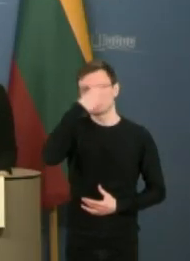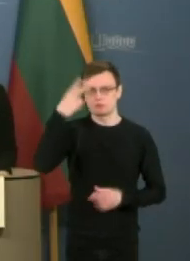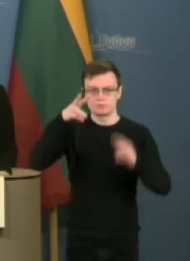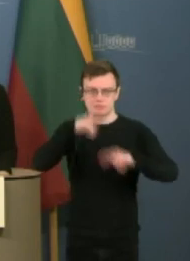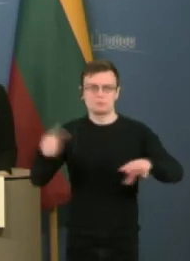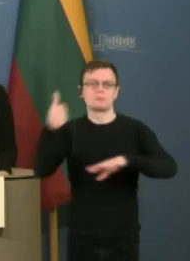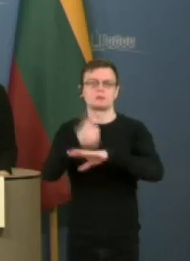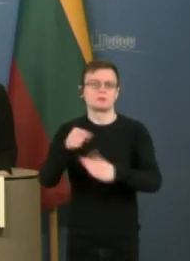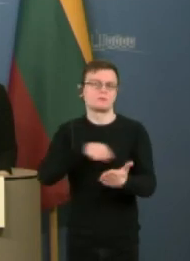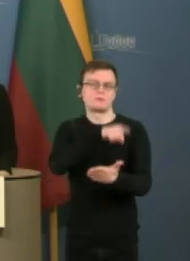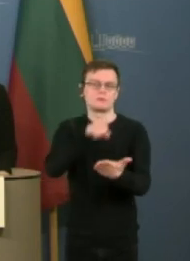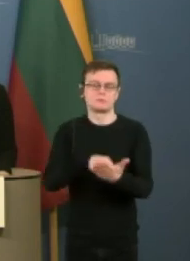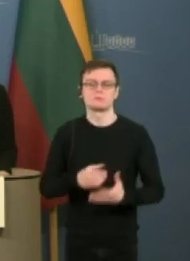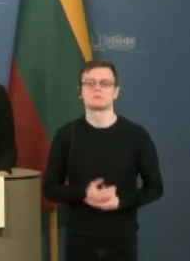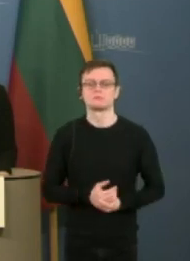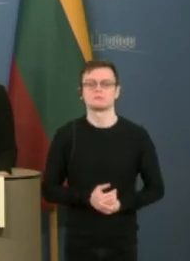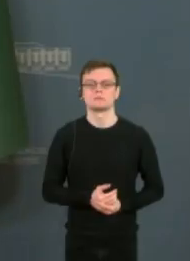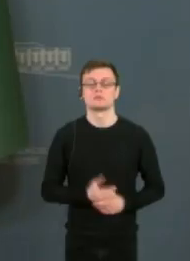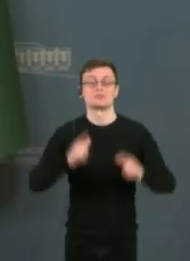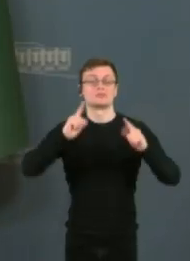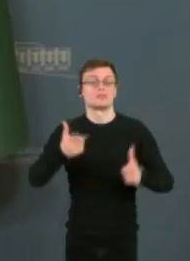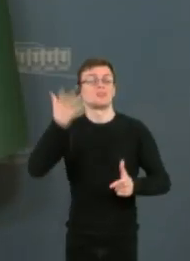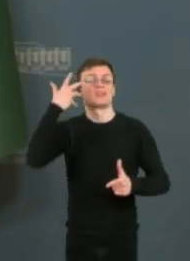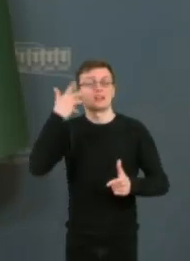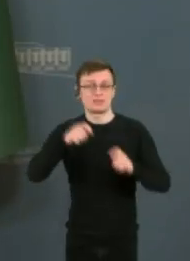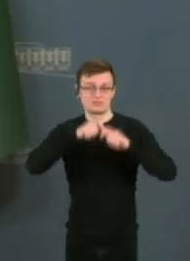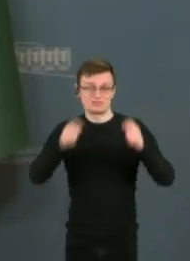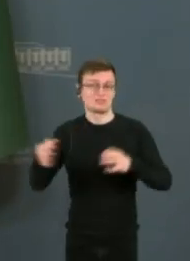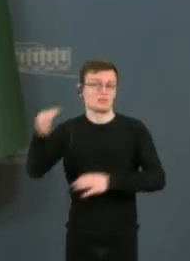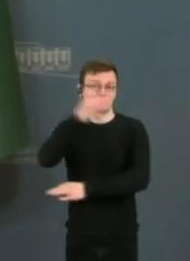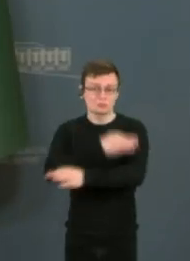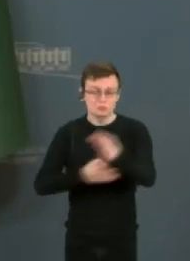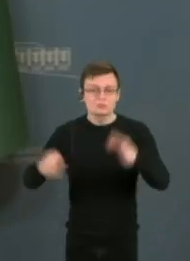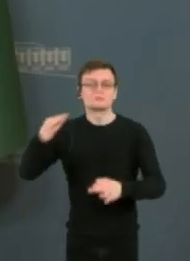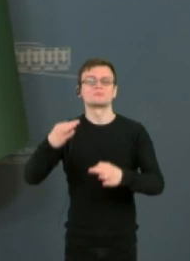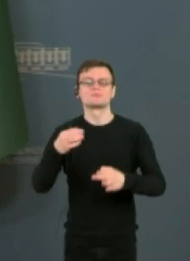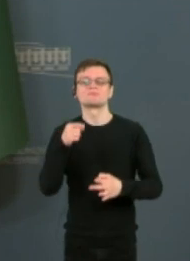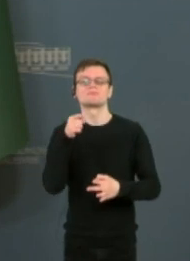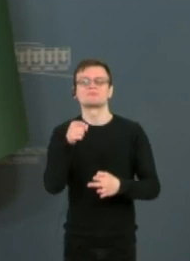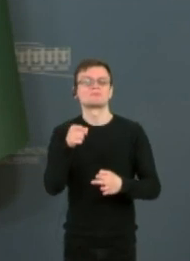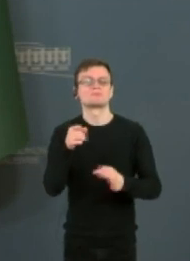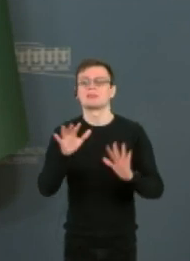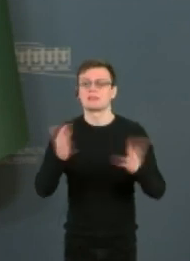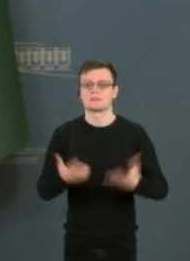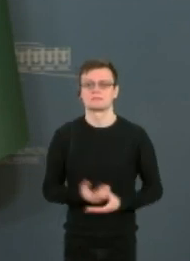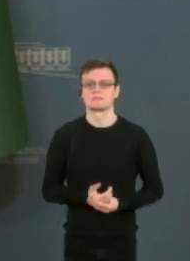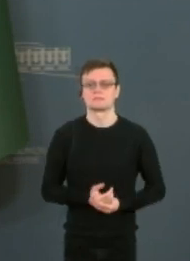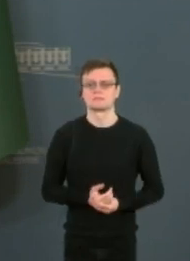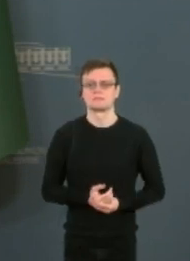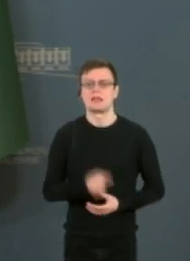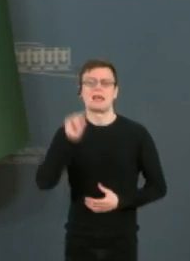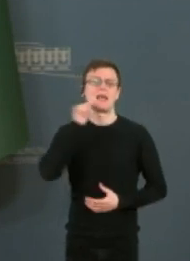Tikrai mes, kai pradėjome savo diskusiją, turbūt ir pradėjome net ne nuo